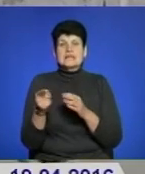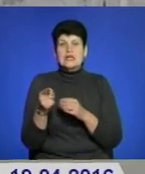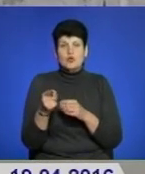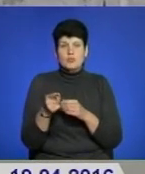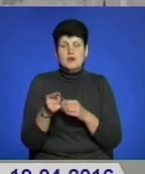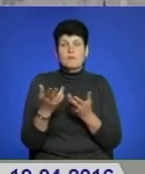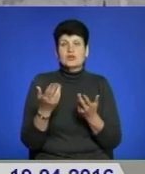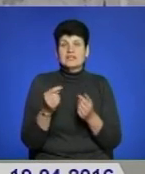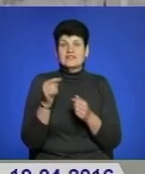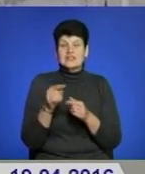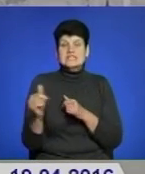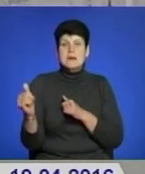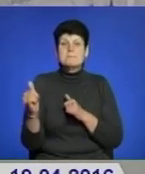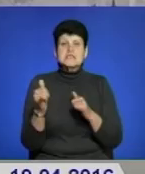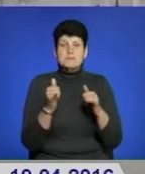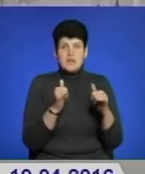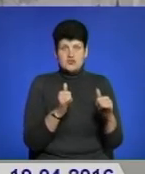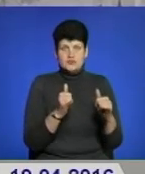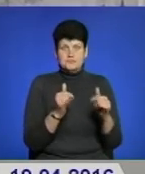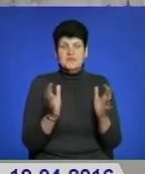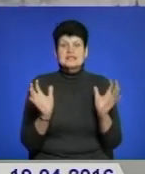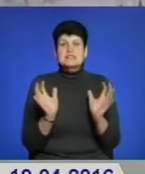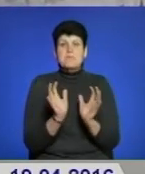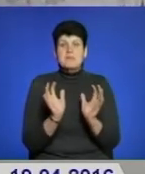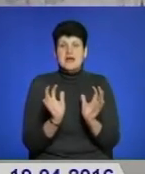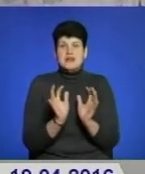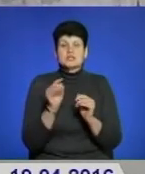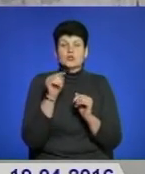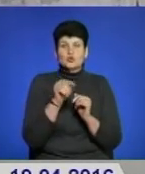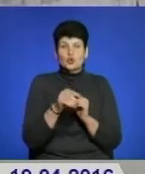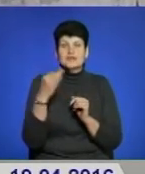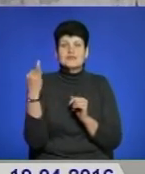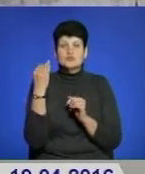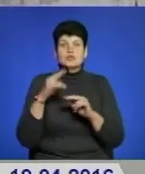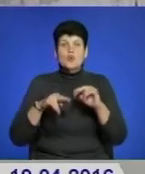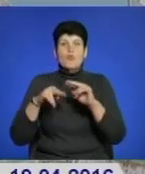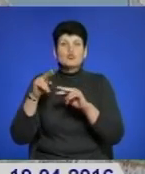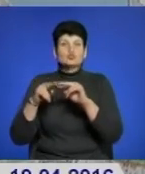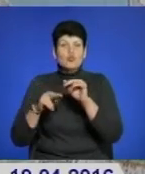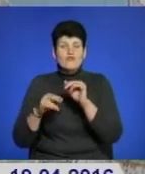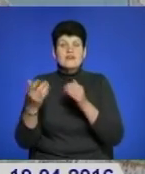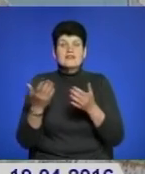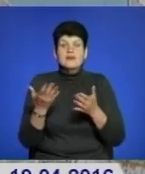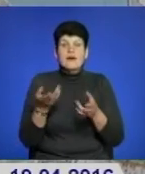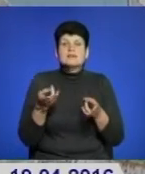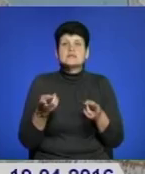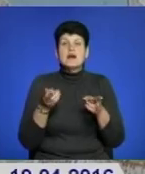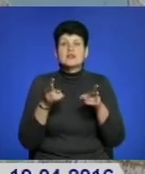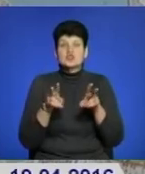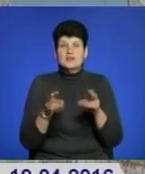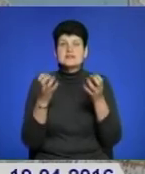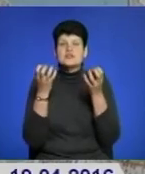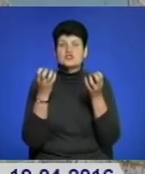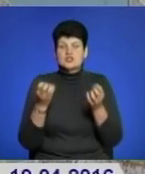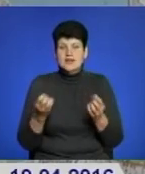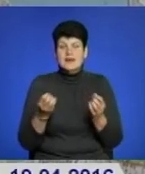забезпечити збереження тої історичної забудови, яка залишилася ще, і